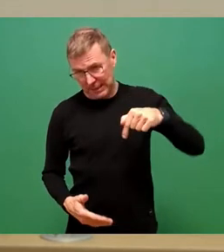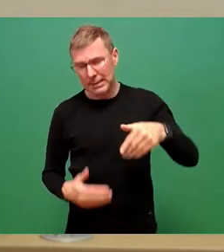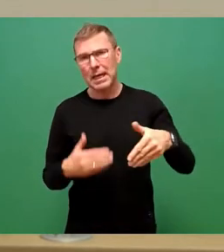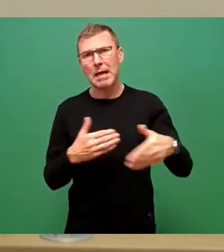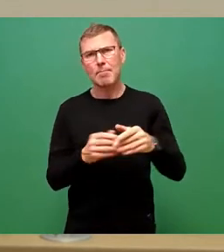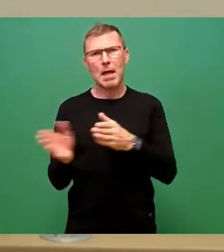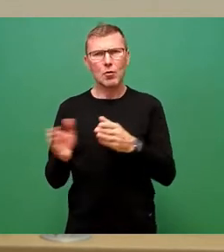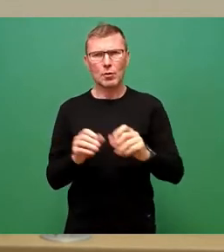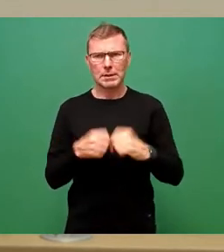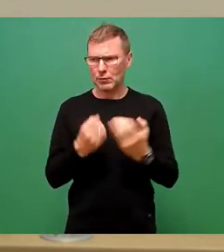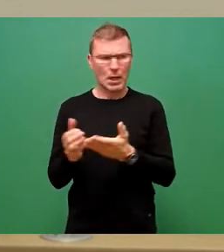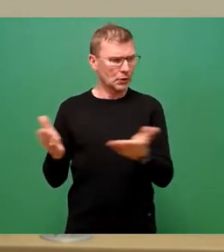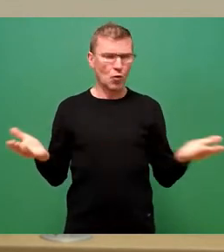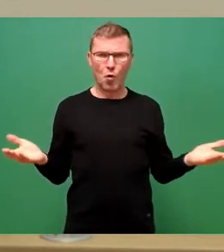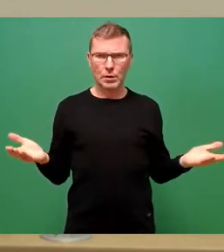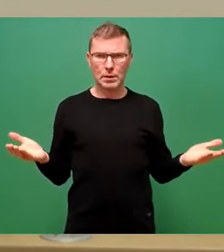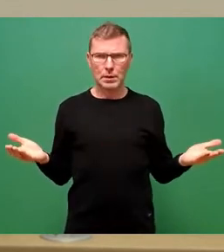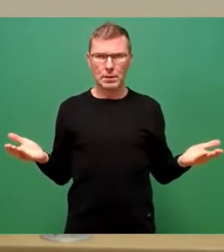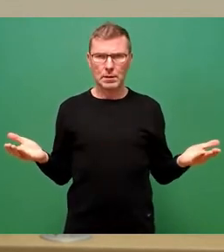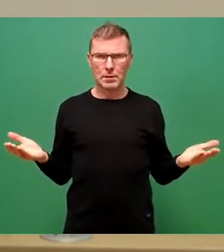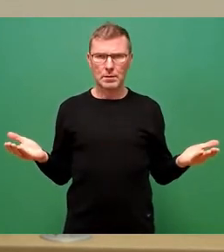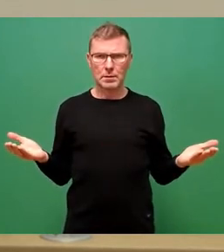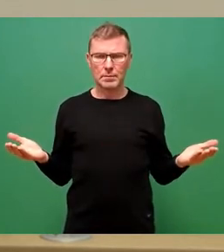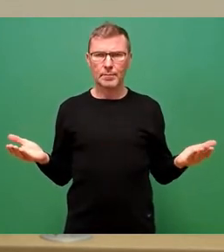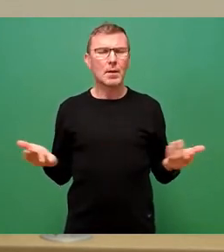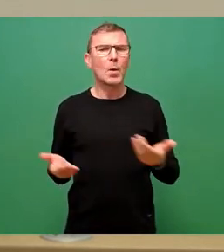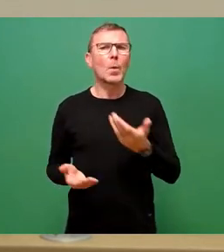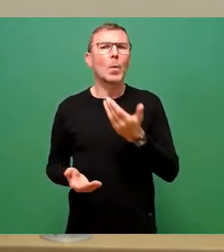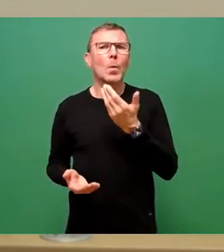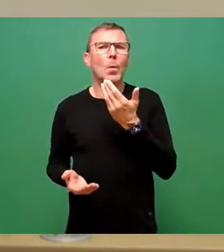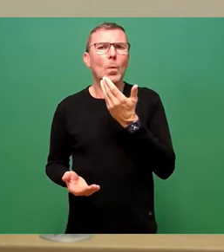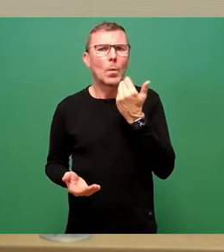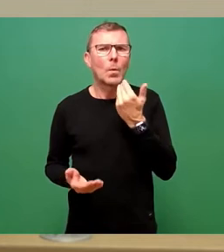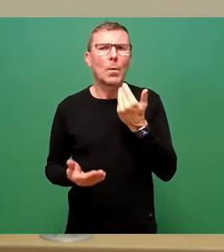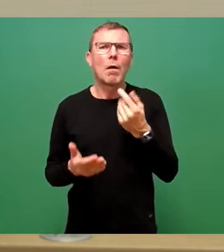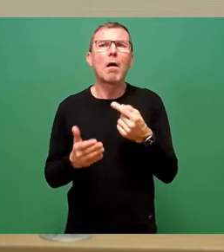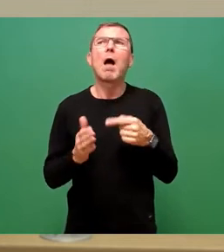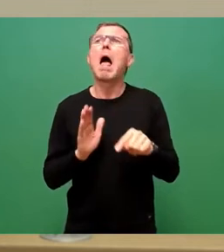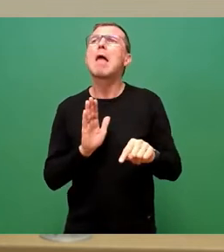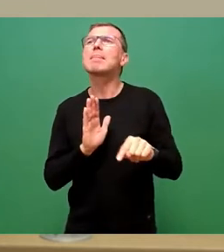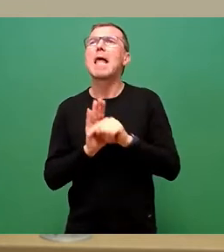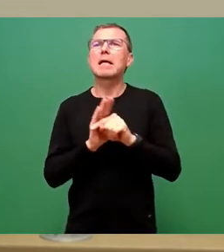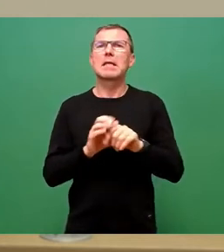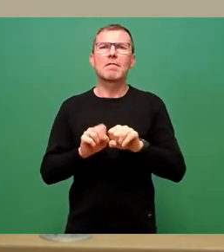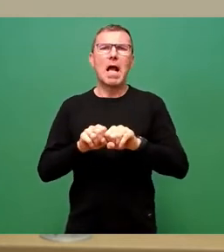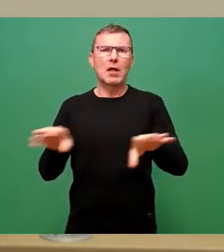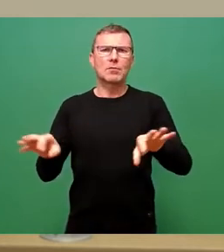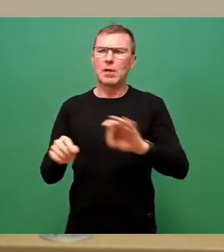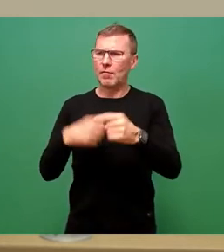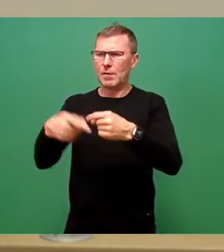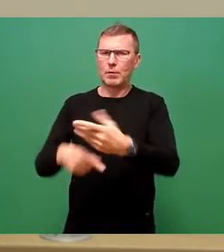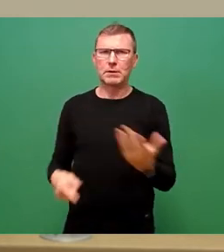keine nachteiligen Auswirkungen auf den Prozess dahingehend, dass